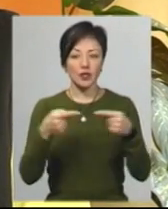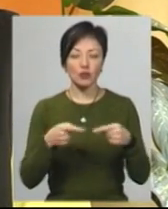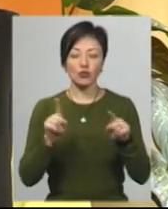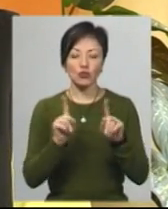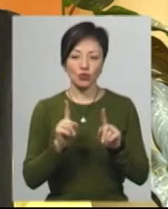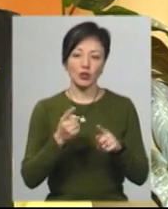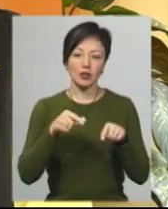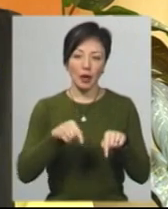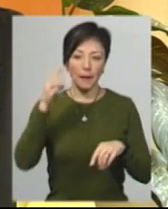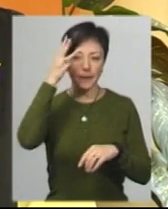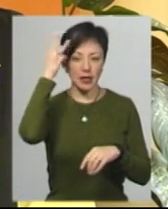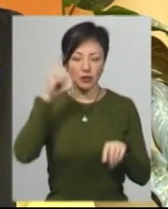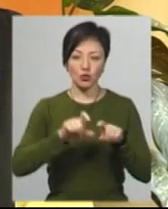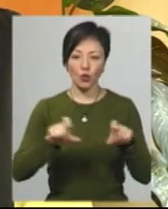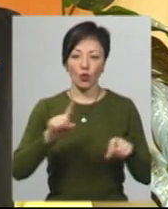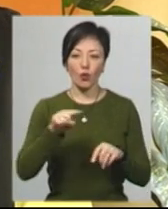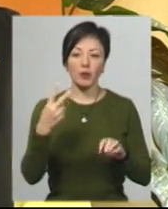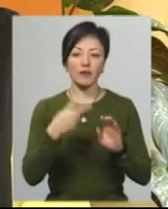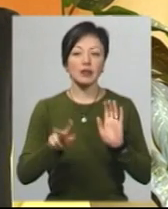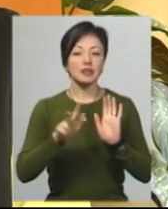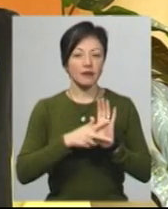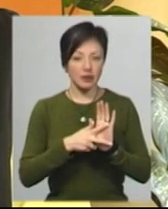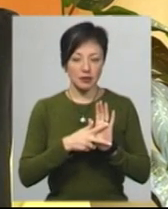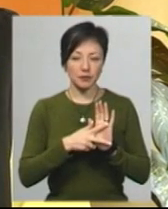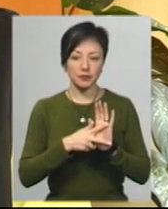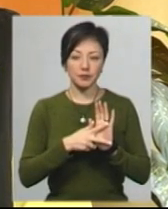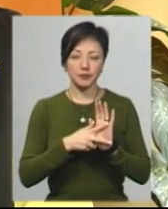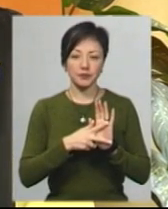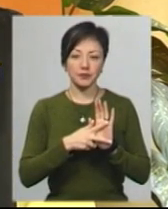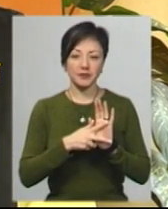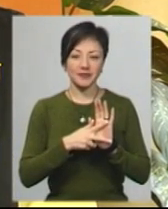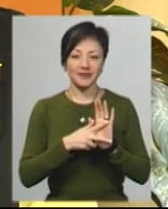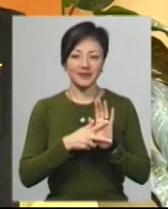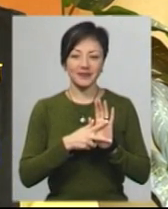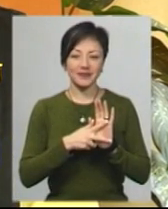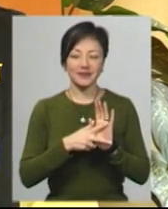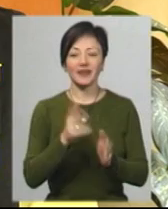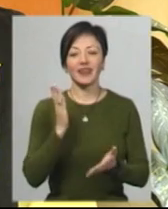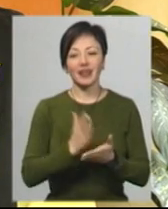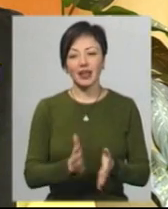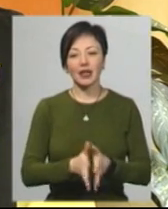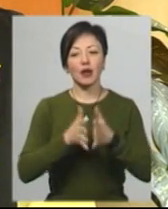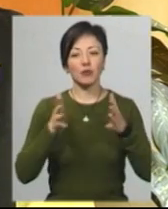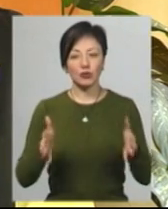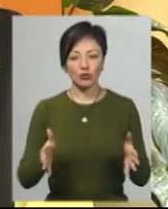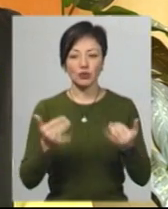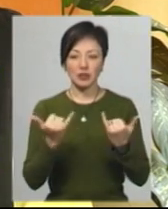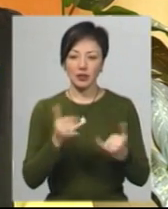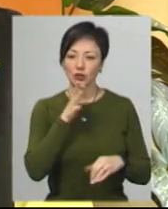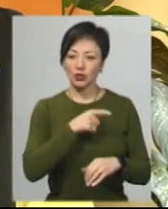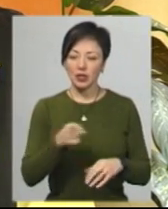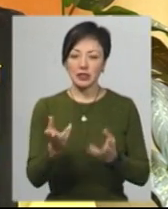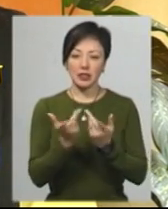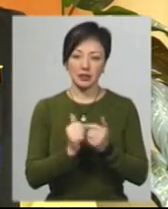що саме Хмельницька школа номер 28 є найбільшою на даний час за